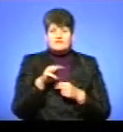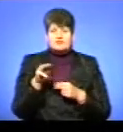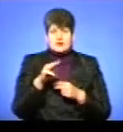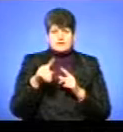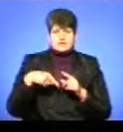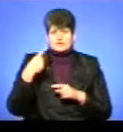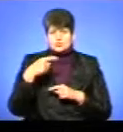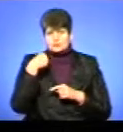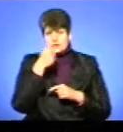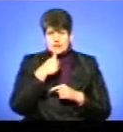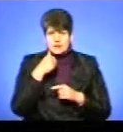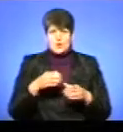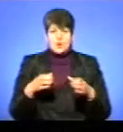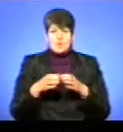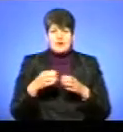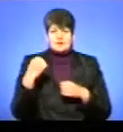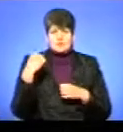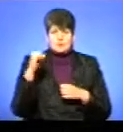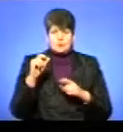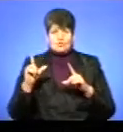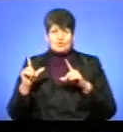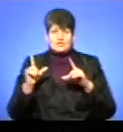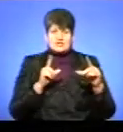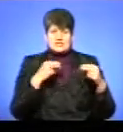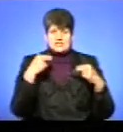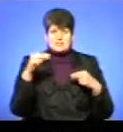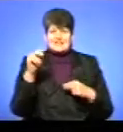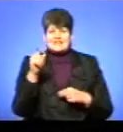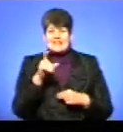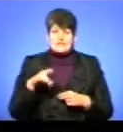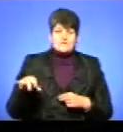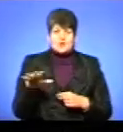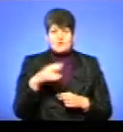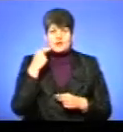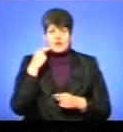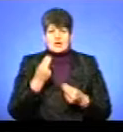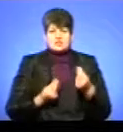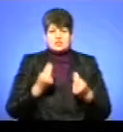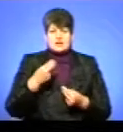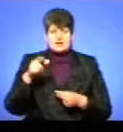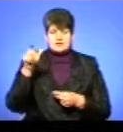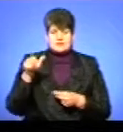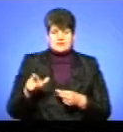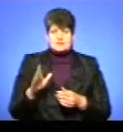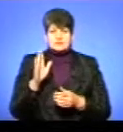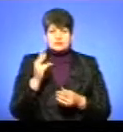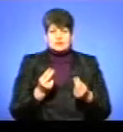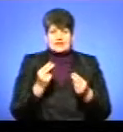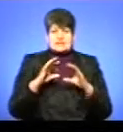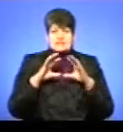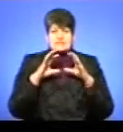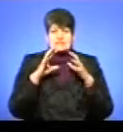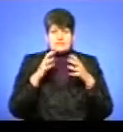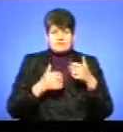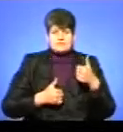наступного року. Команда переможить, подійде на чемпіонат Європи. Кращі гравці команд вишів України гратимуть на світовій